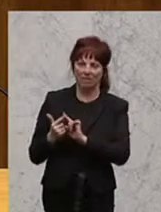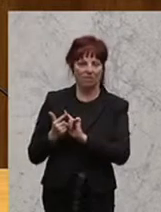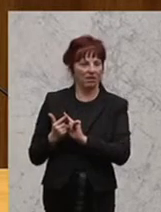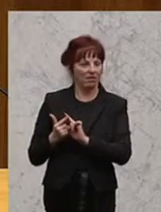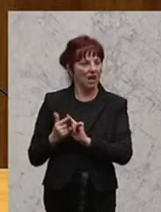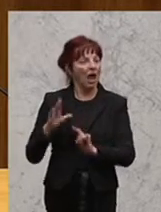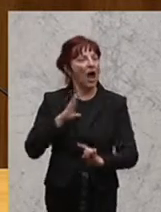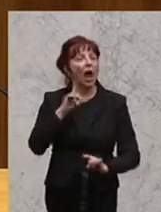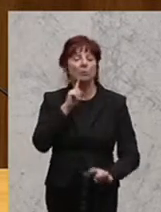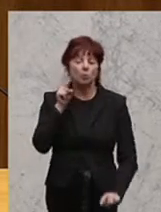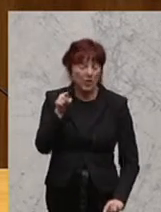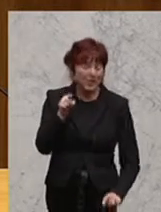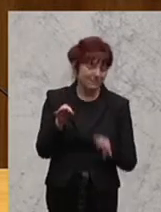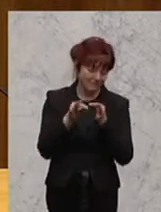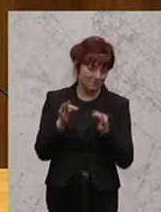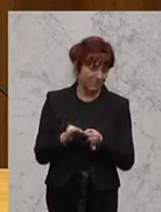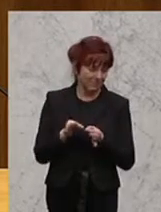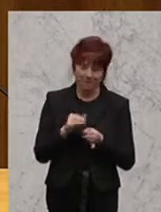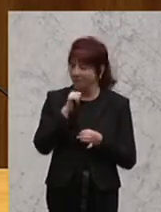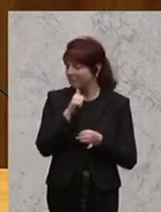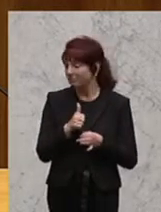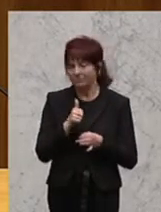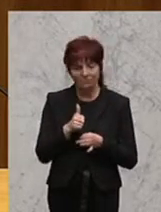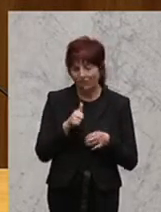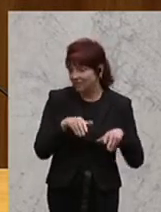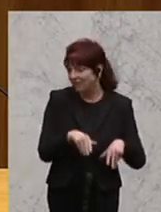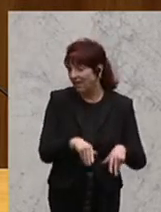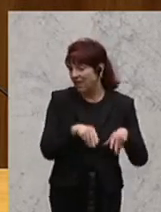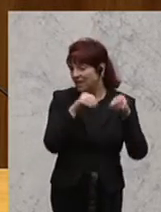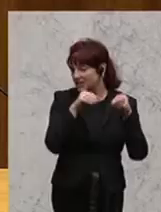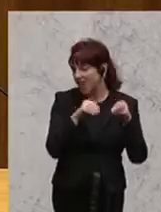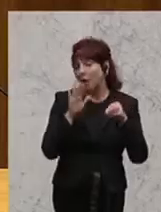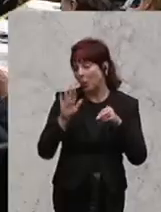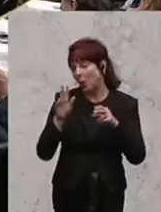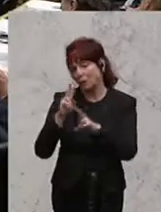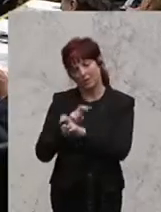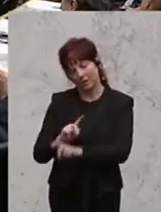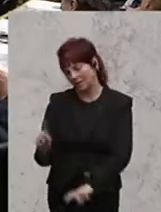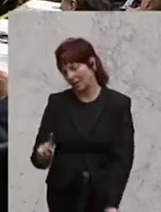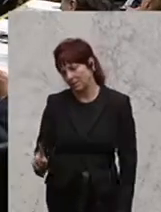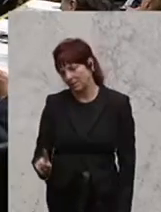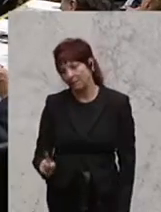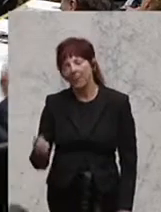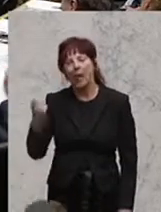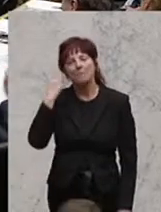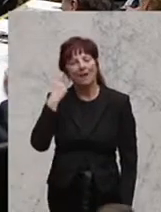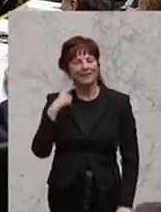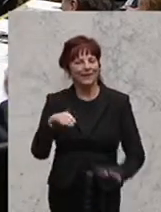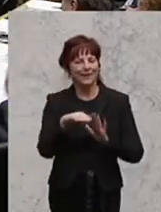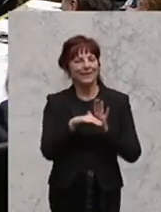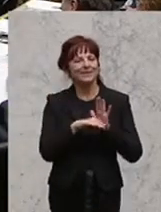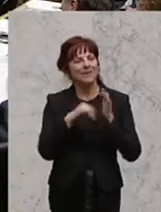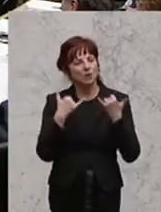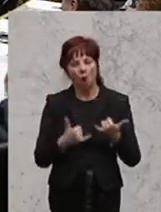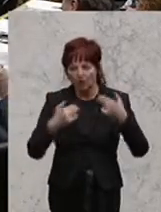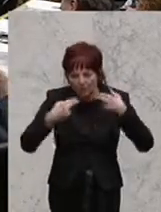Das erreichen Sie aber nur mit diesem Satz und nicht mit dem von Ihnen Strapazierten. Das Gesetz, das Sie heute auf den Weg